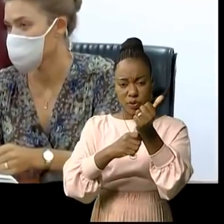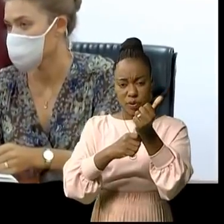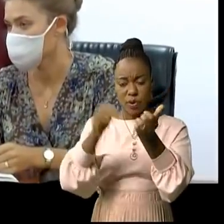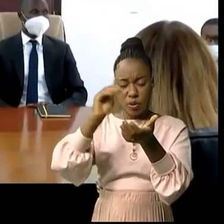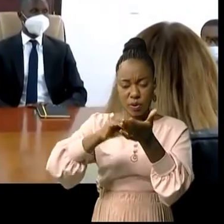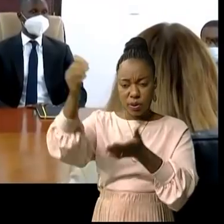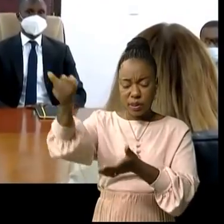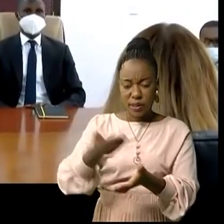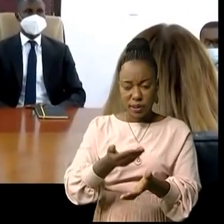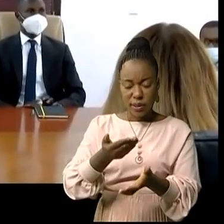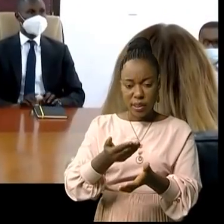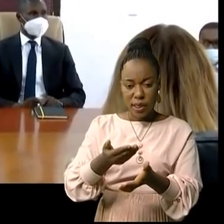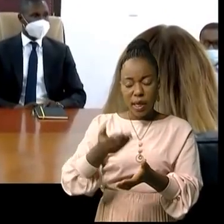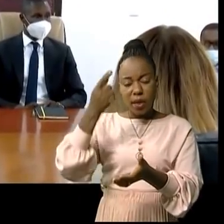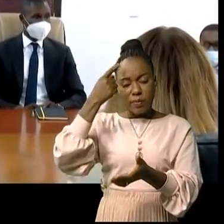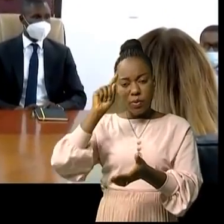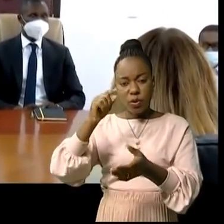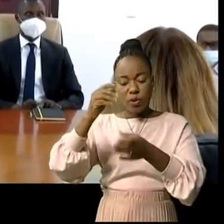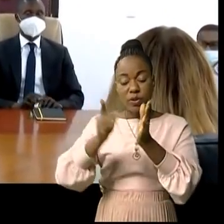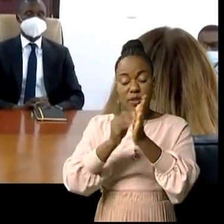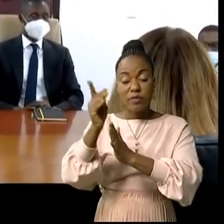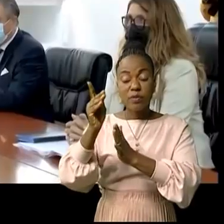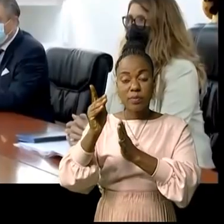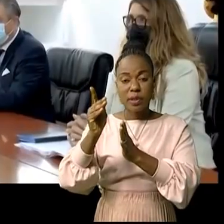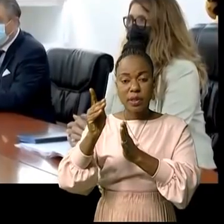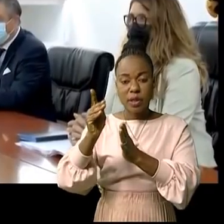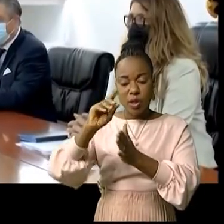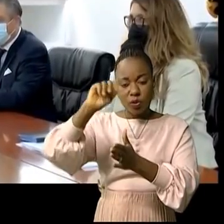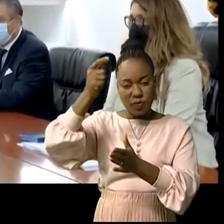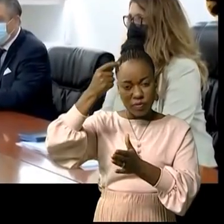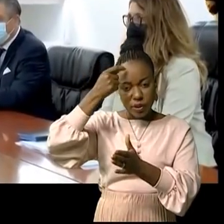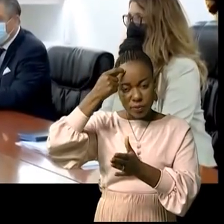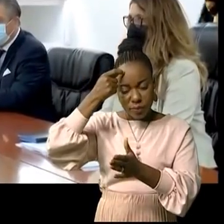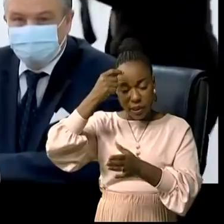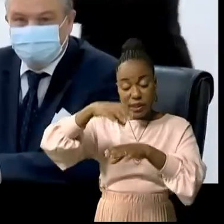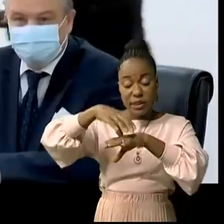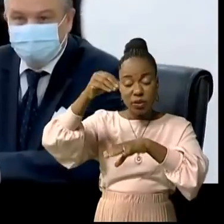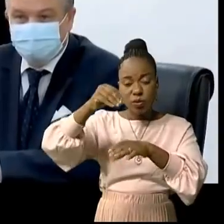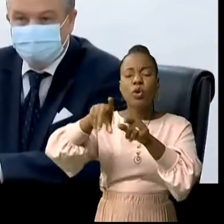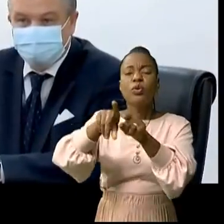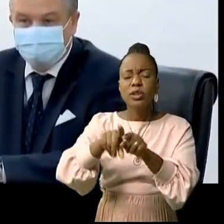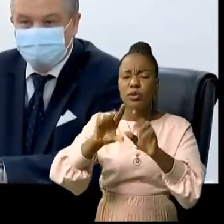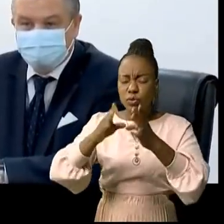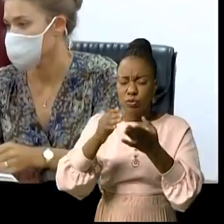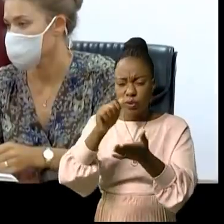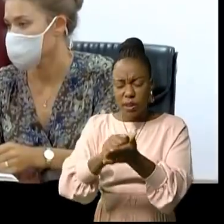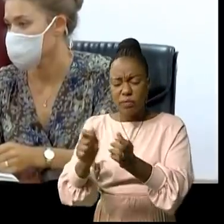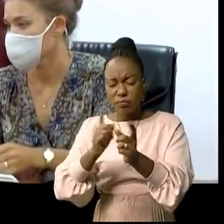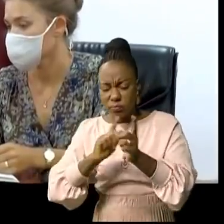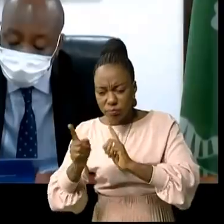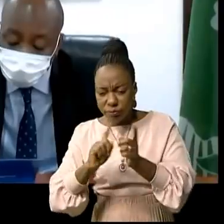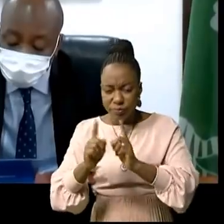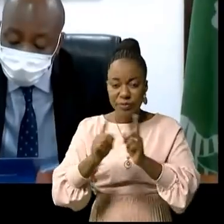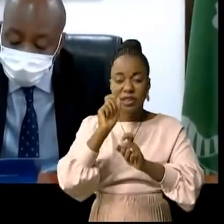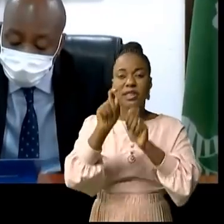coopération internationale et au développement du gouvernement cédouin. Janine Alm-Eriksson et Samia Doubango ont passé en revue